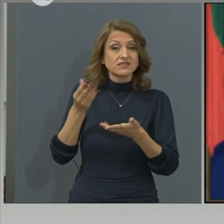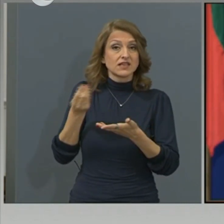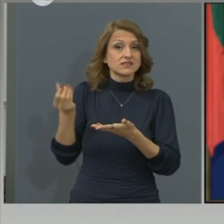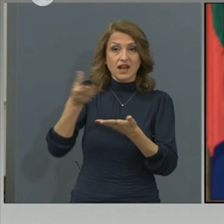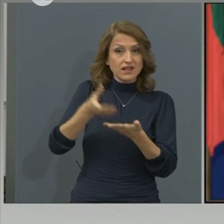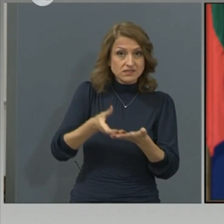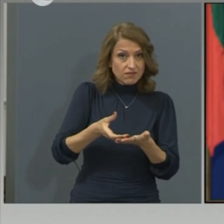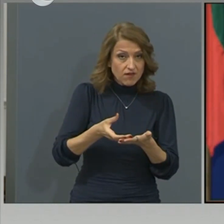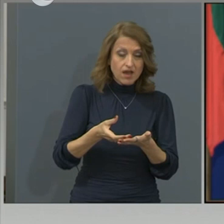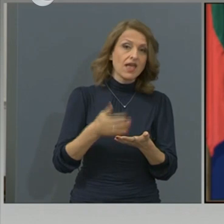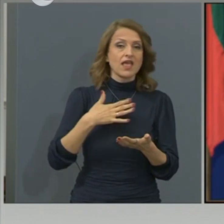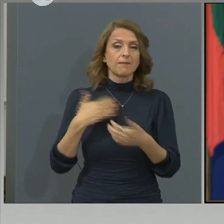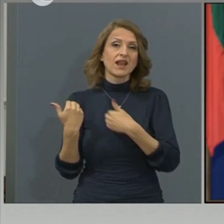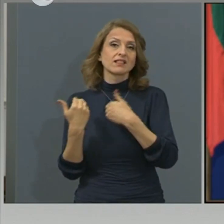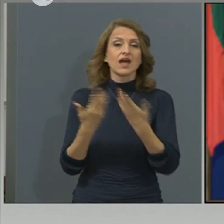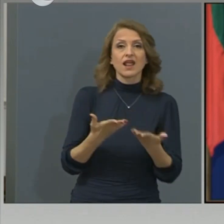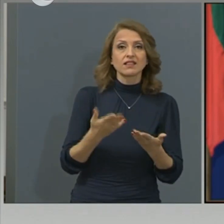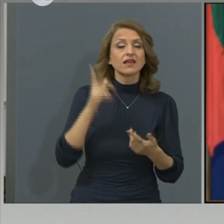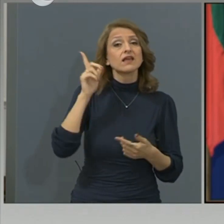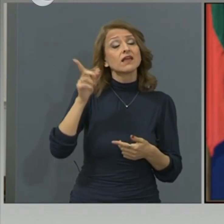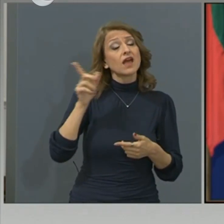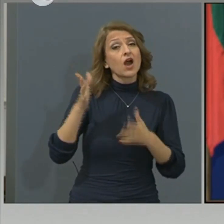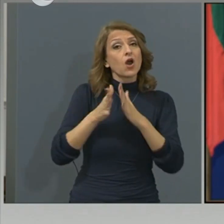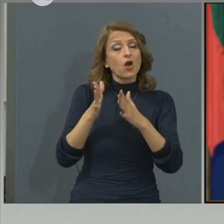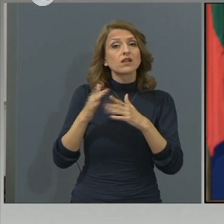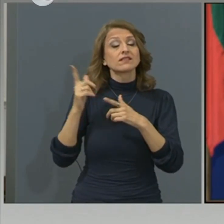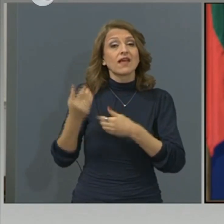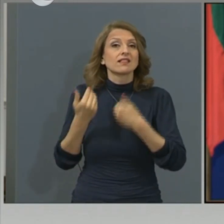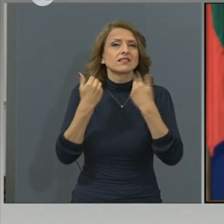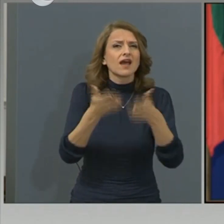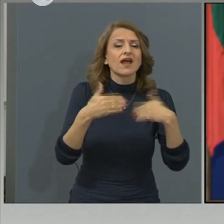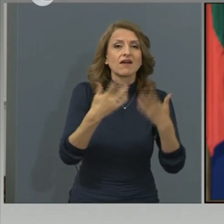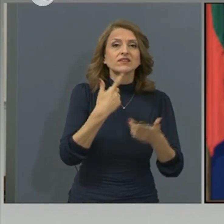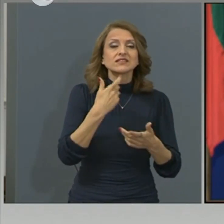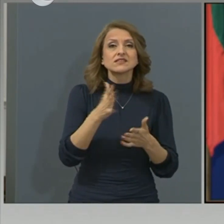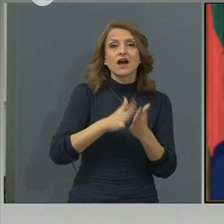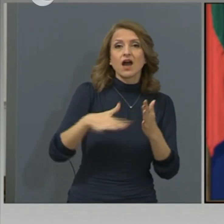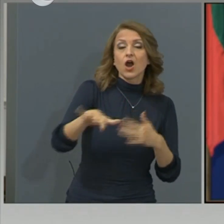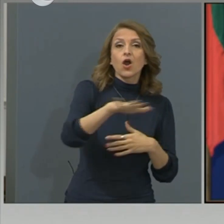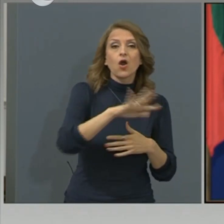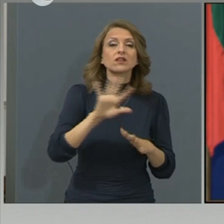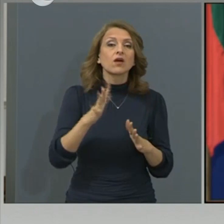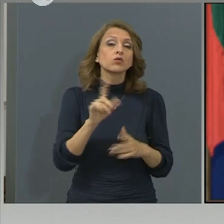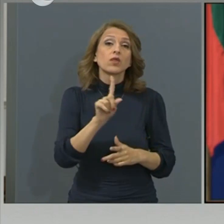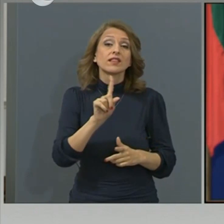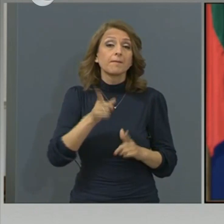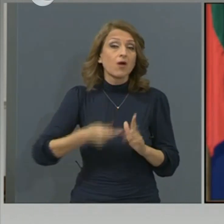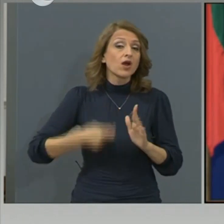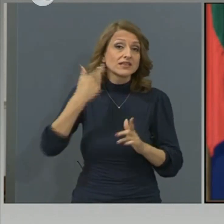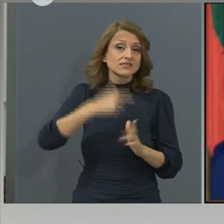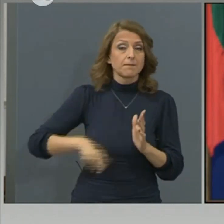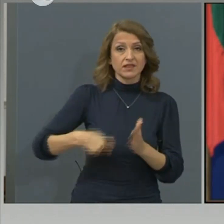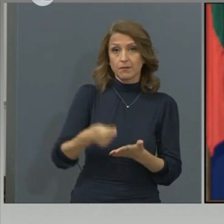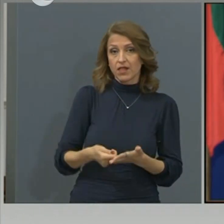дарител всъщност те ги даряват за хората, които не могат да си позволят сами да си платят тестовете. И за медиците най-вероятния. не си